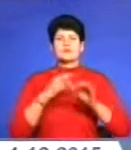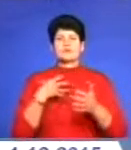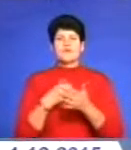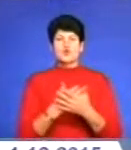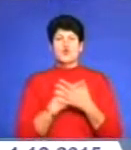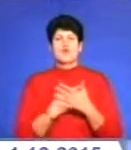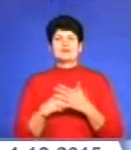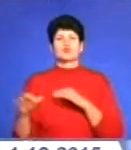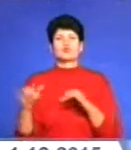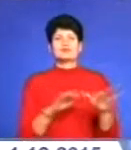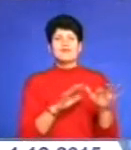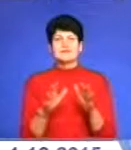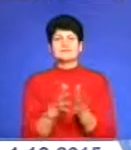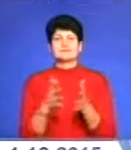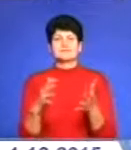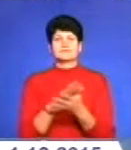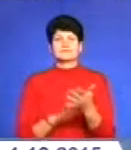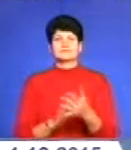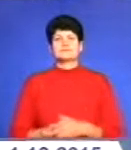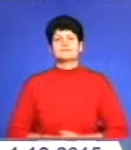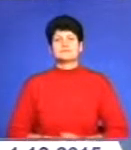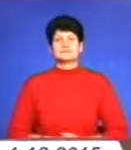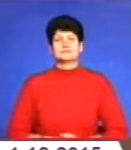громадську діяльність. Більше в сюжеті Ірина Демчук.